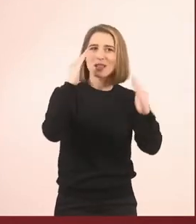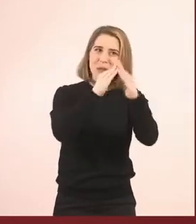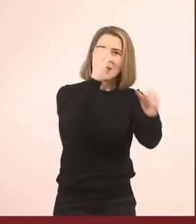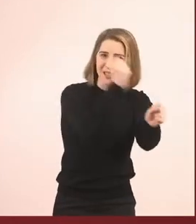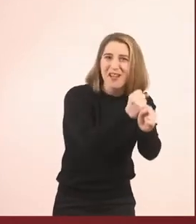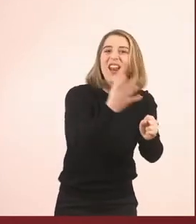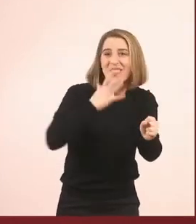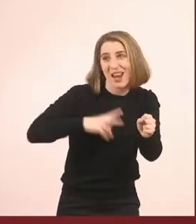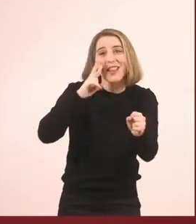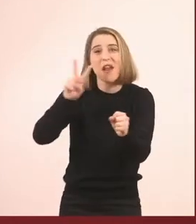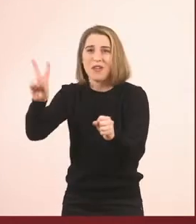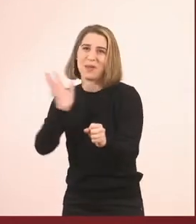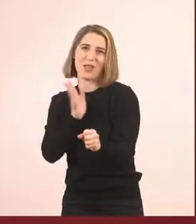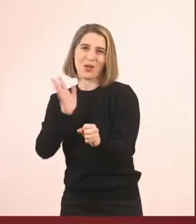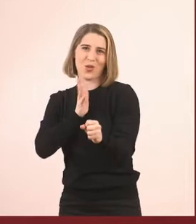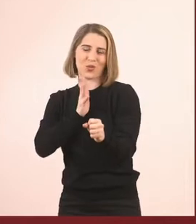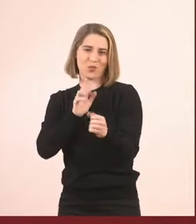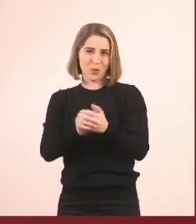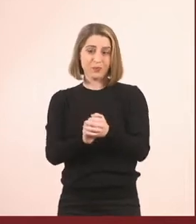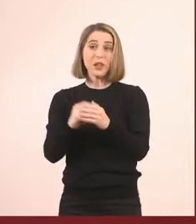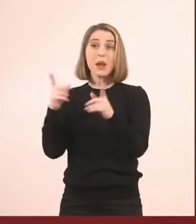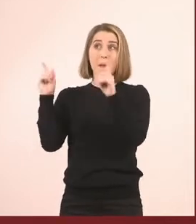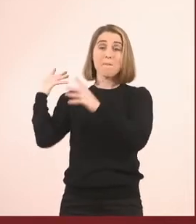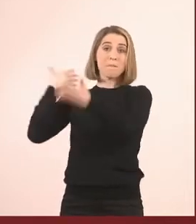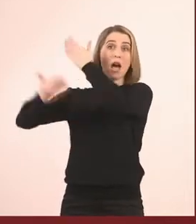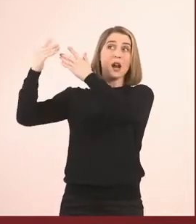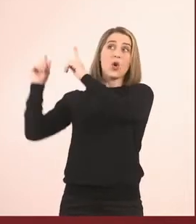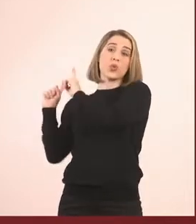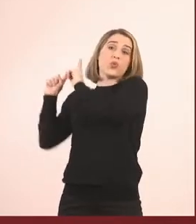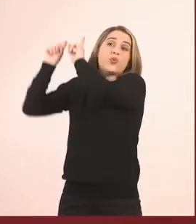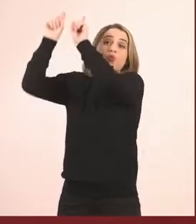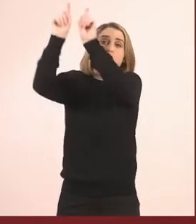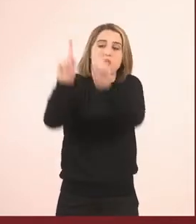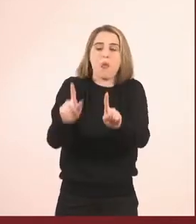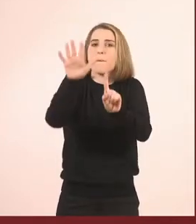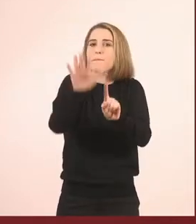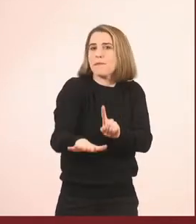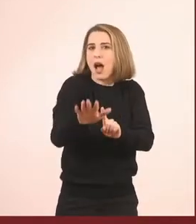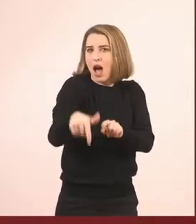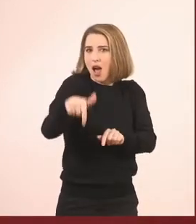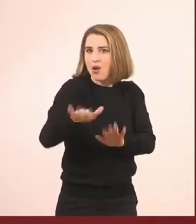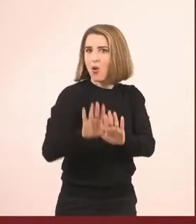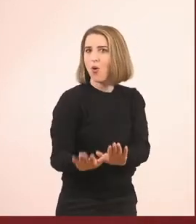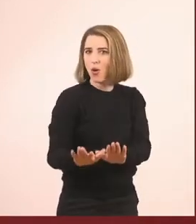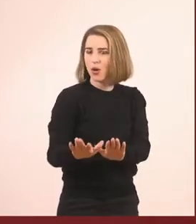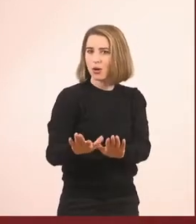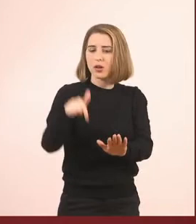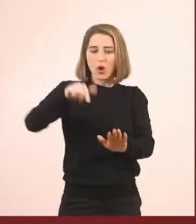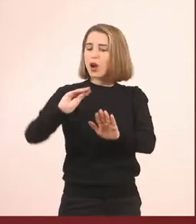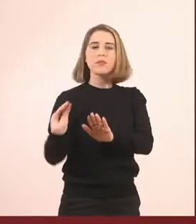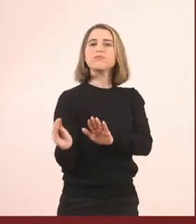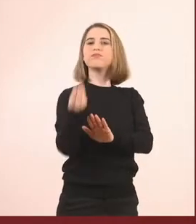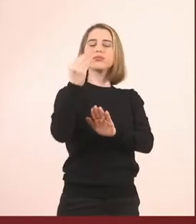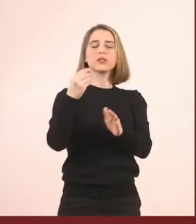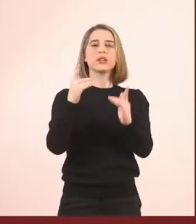Έτσι όταν γυρίζουν πάλι, είδε το παρελθόν στην Αρχαία Ελλάδα τι γινότανε, γυρίζουμε στο μέλλον και ξαφνικά πάει να